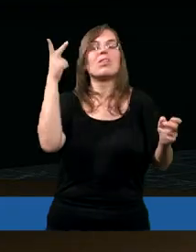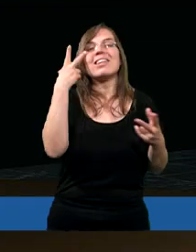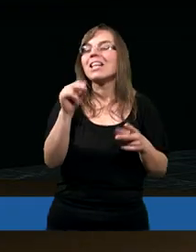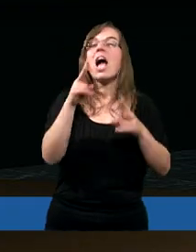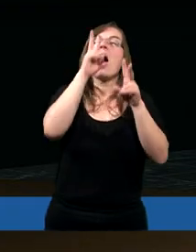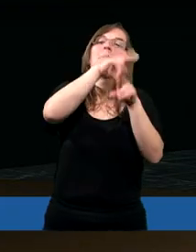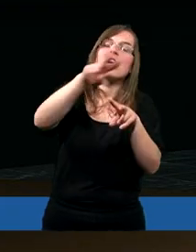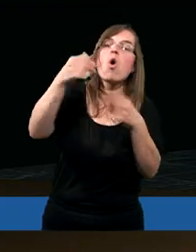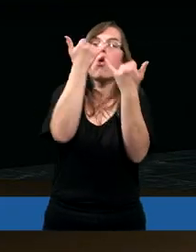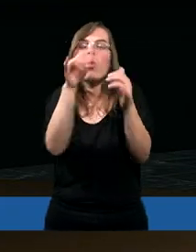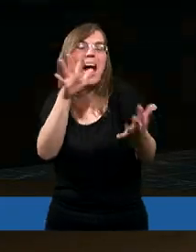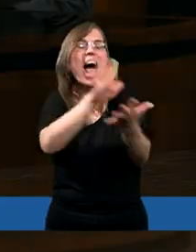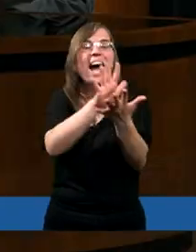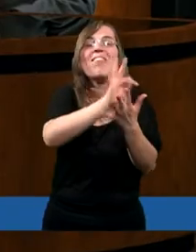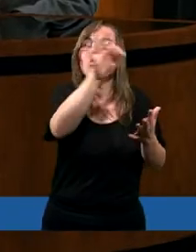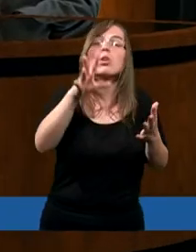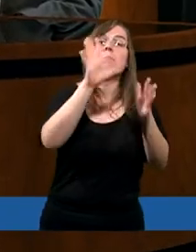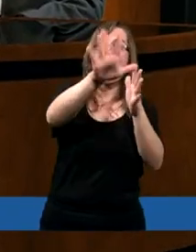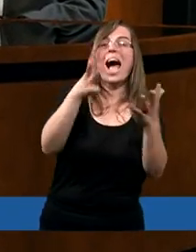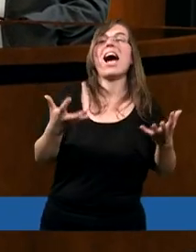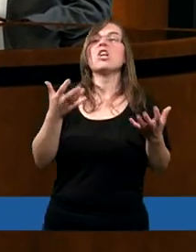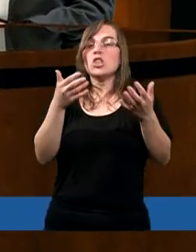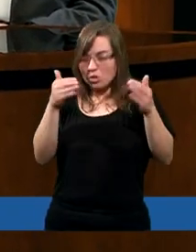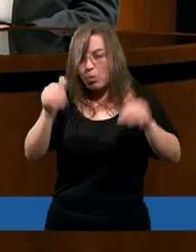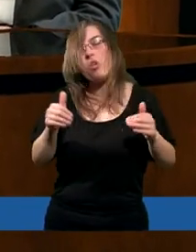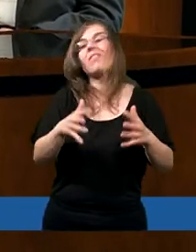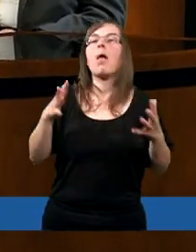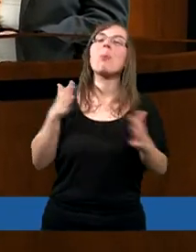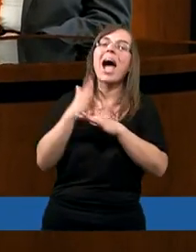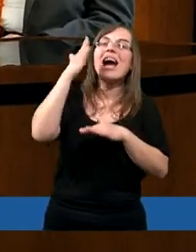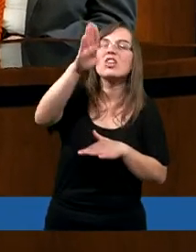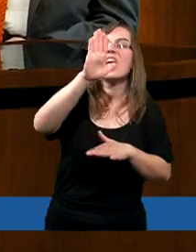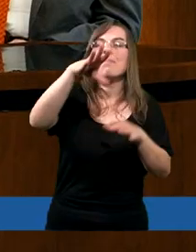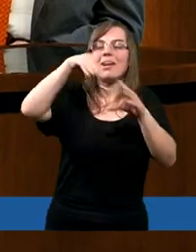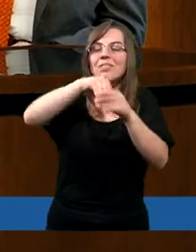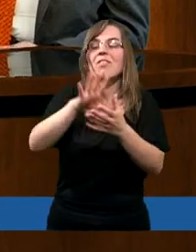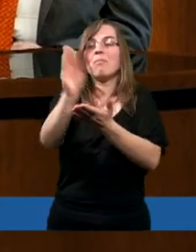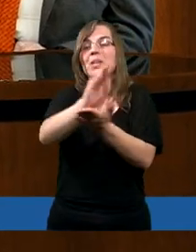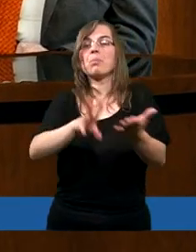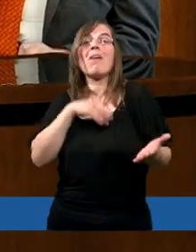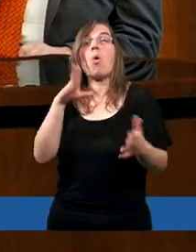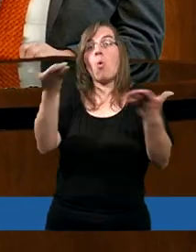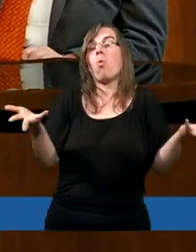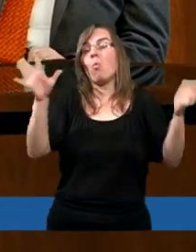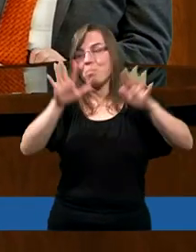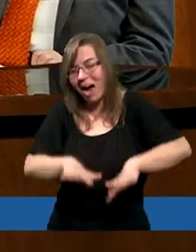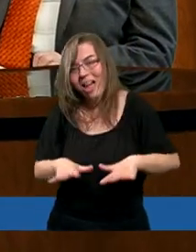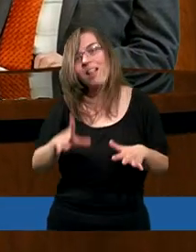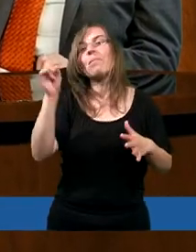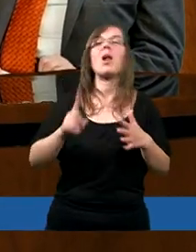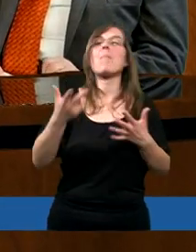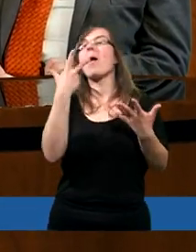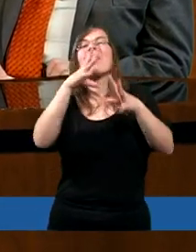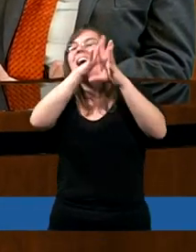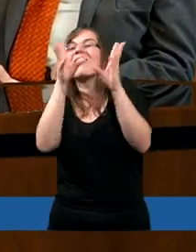przeglądem różnych charakterów. I to tak jest często nadzieją i dla mnie upadam. Nie wszystko jest